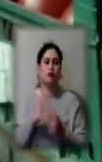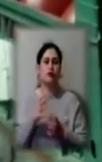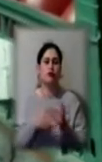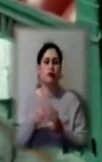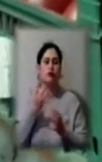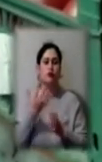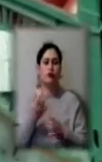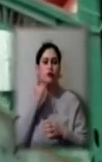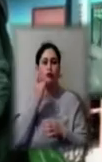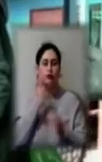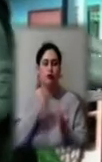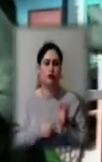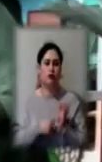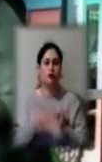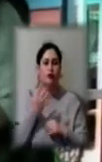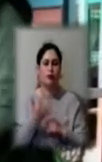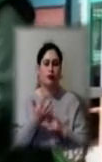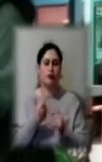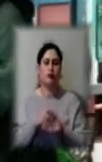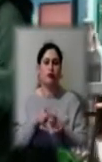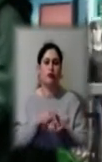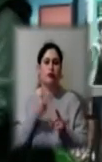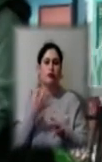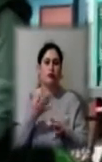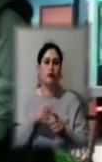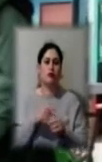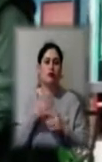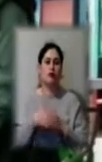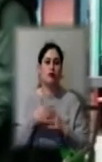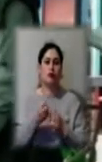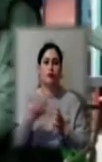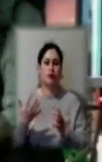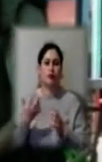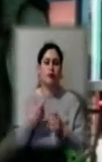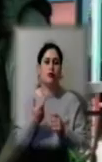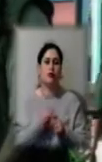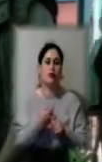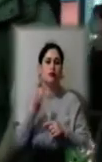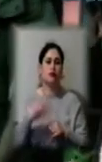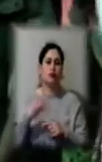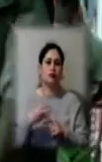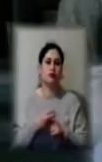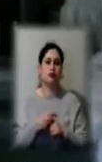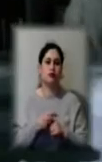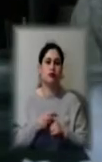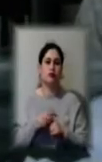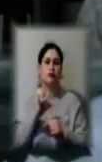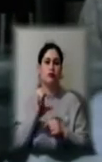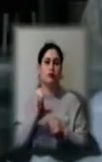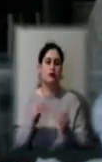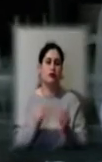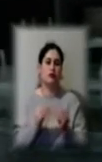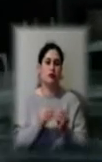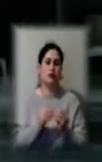65, гірок 25, капуста 15, критошечка 30, радисечка 10. Нежирний